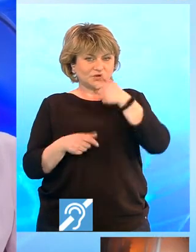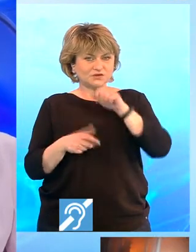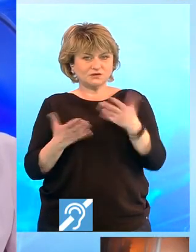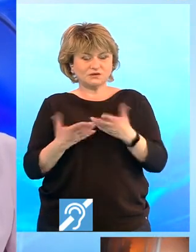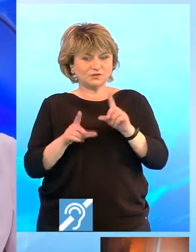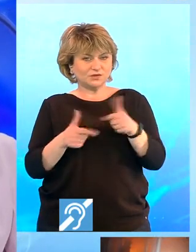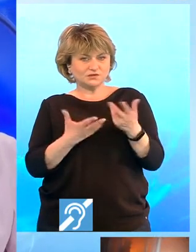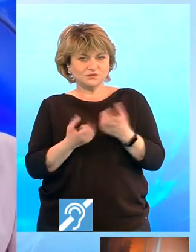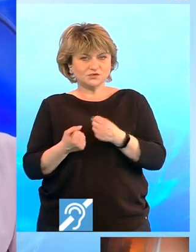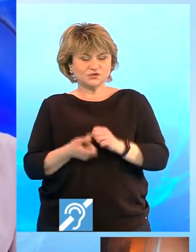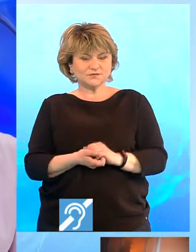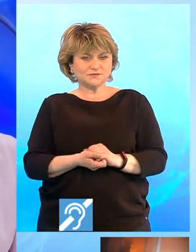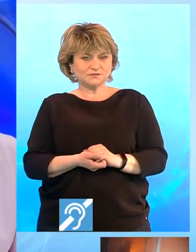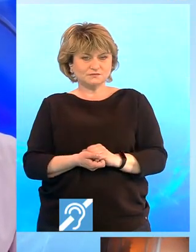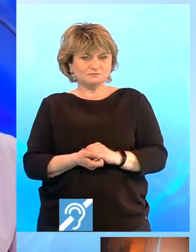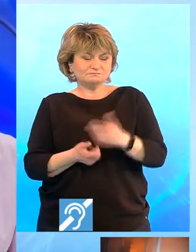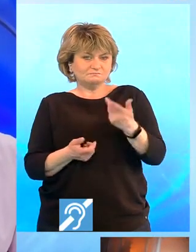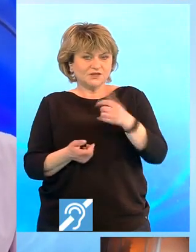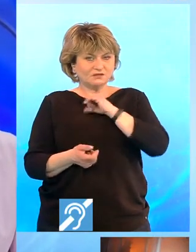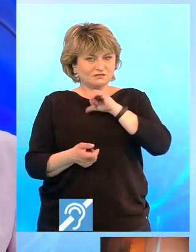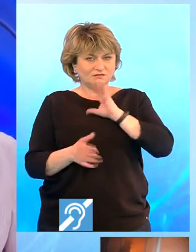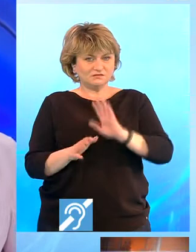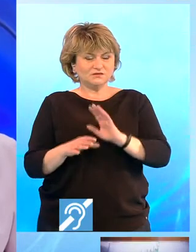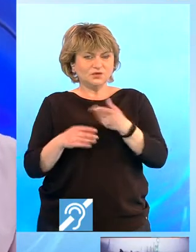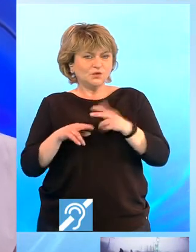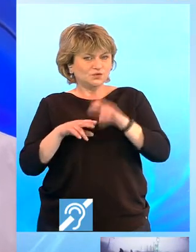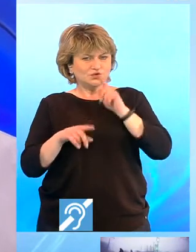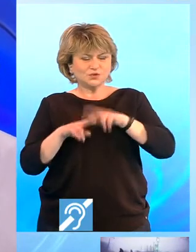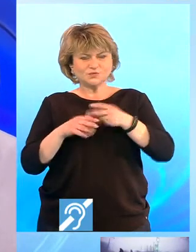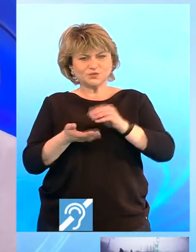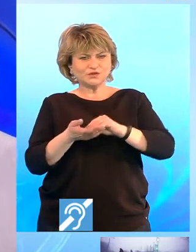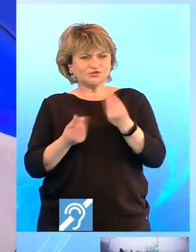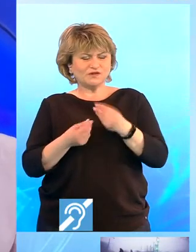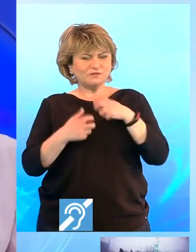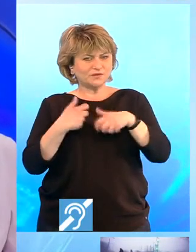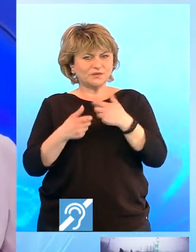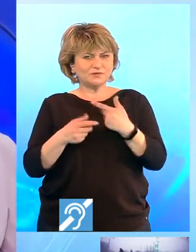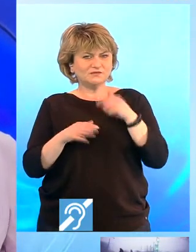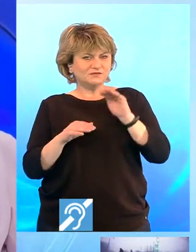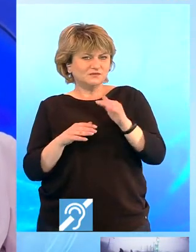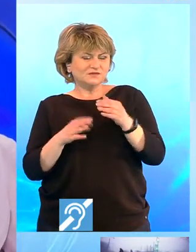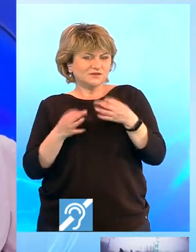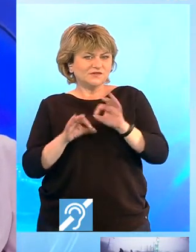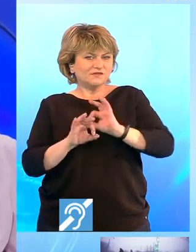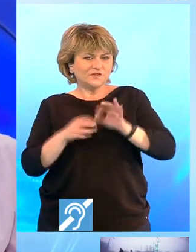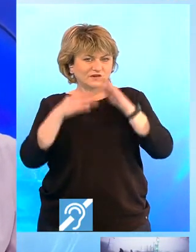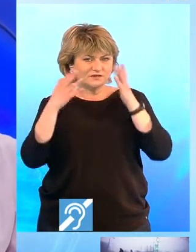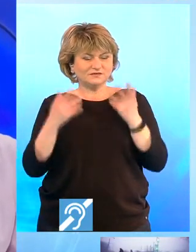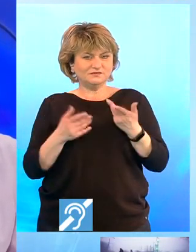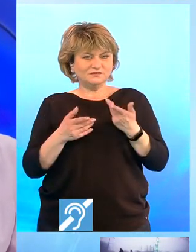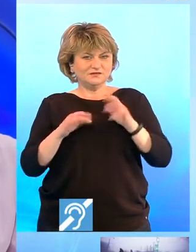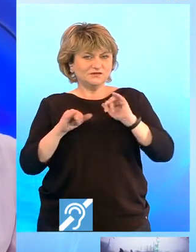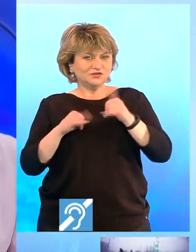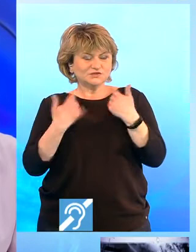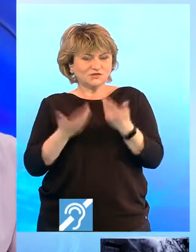care poate aduce co-interesare. Știu cum să până problema, astfel încât o persoană de care au nevoie să fie foarte încântată să dea o